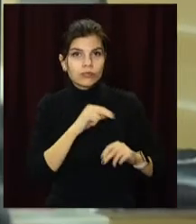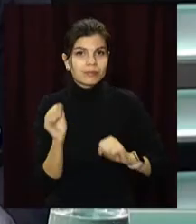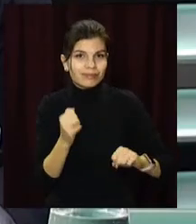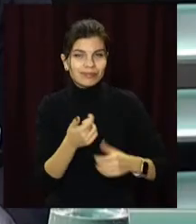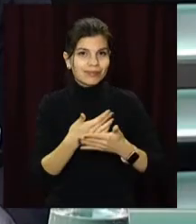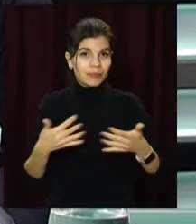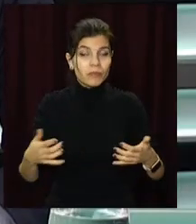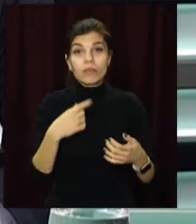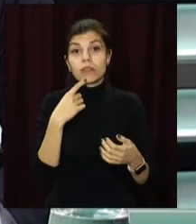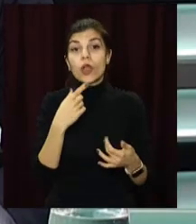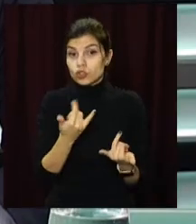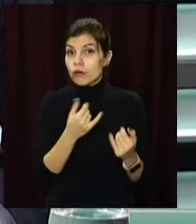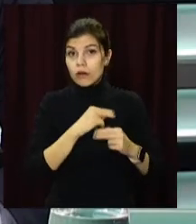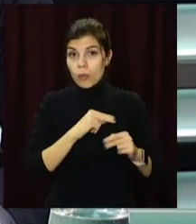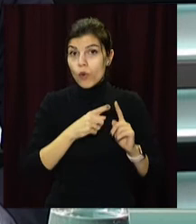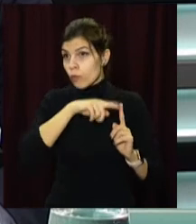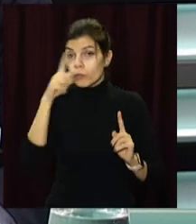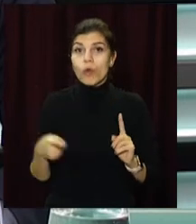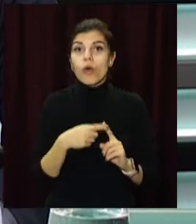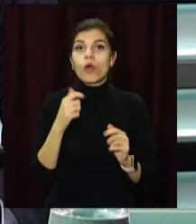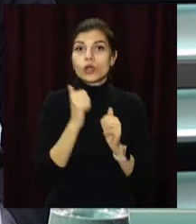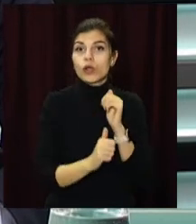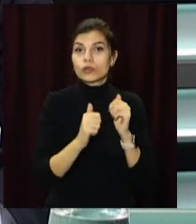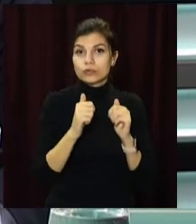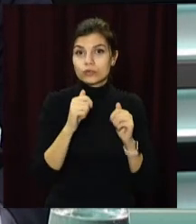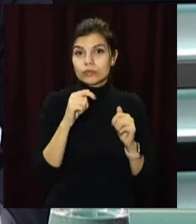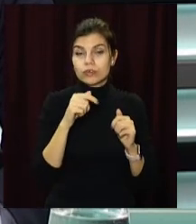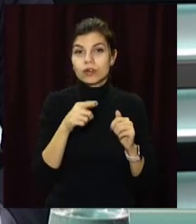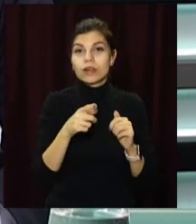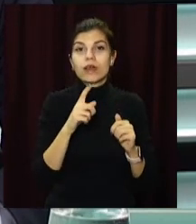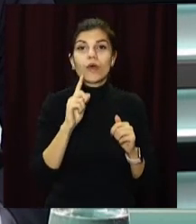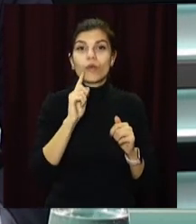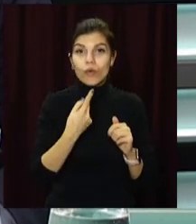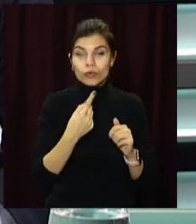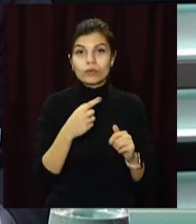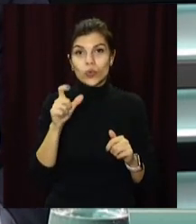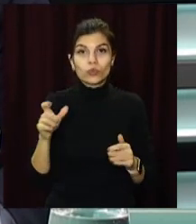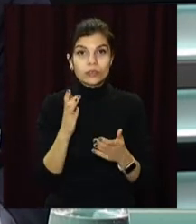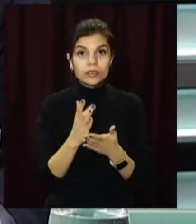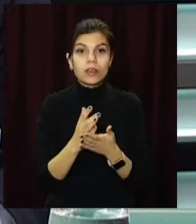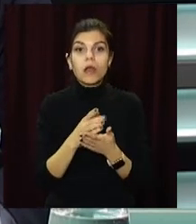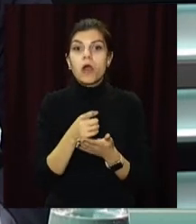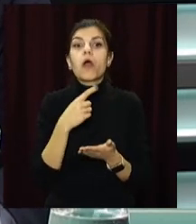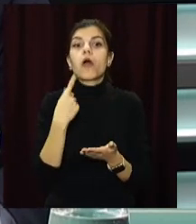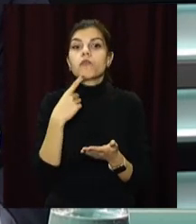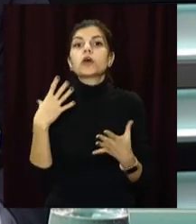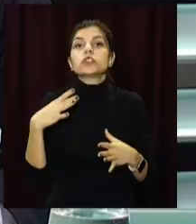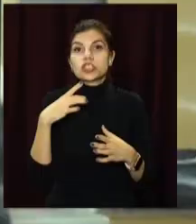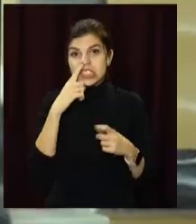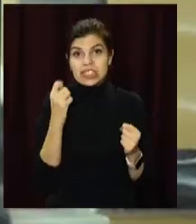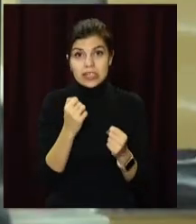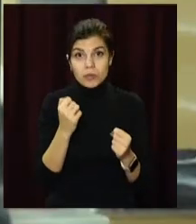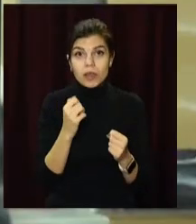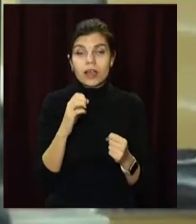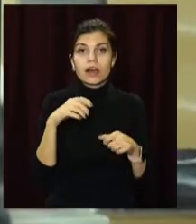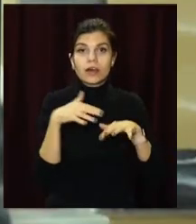гідроспоруди, які протягом року всього очищають зловові каналізації. У людей часто виникали питання, а на що це робити взимку? А от вам